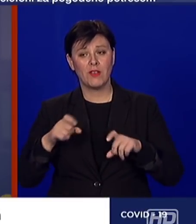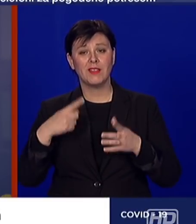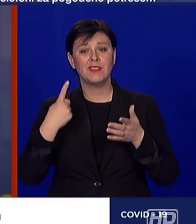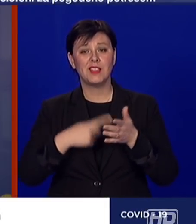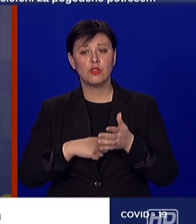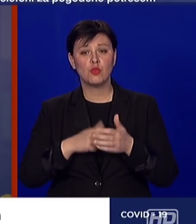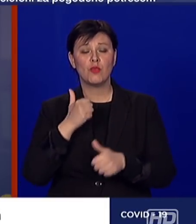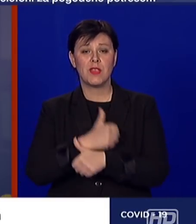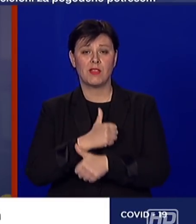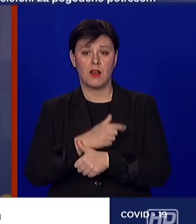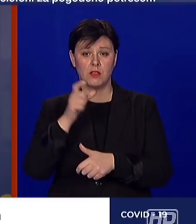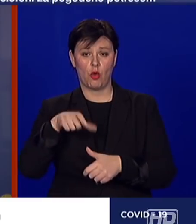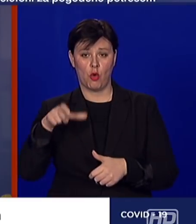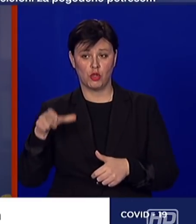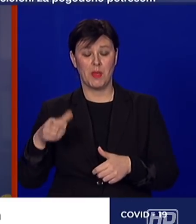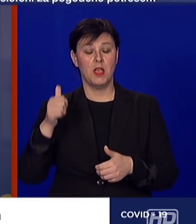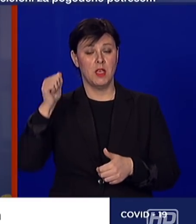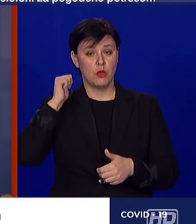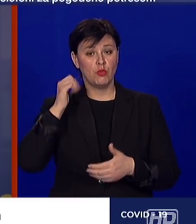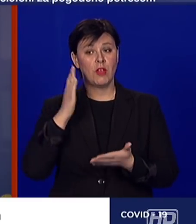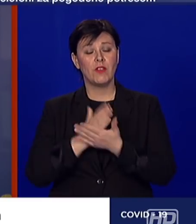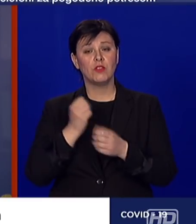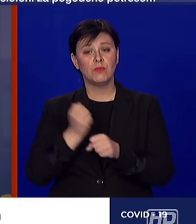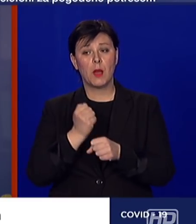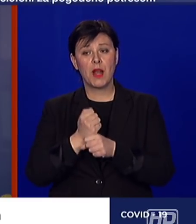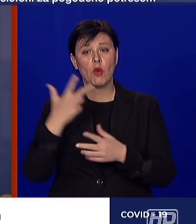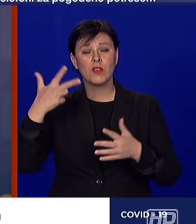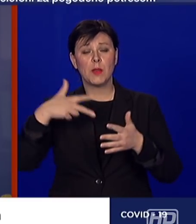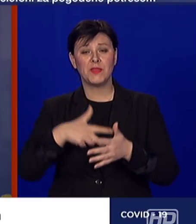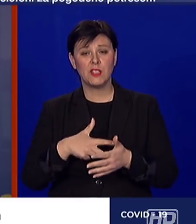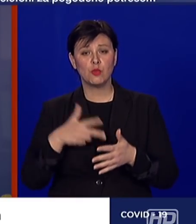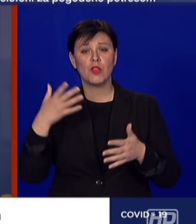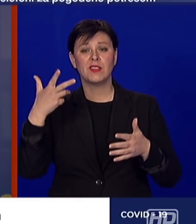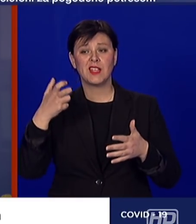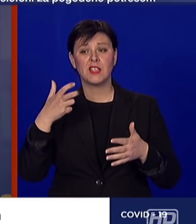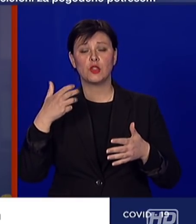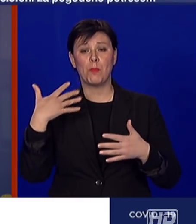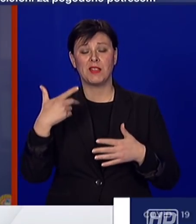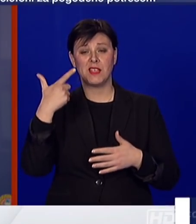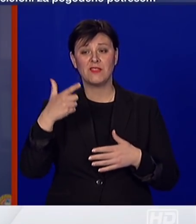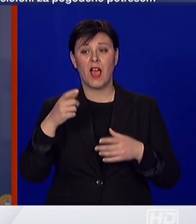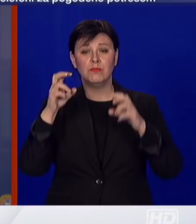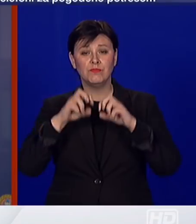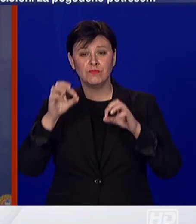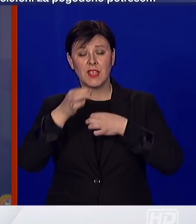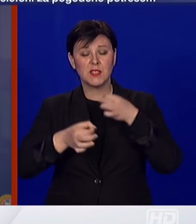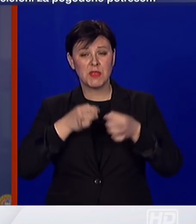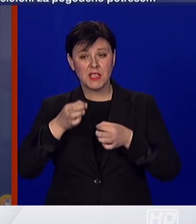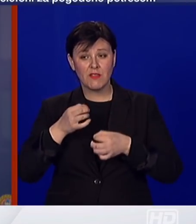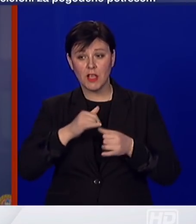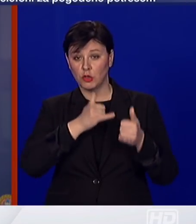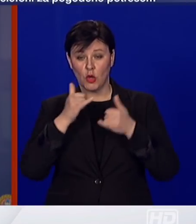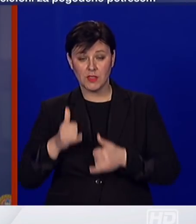osoba. Jučer je učinjeno ukupno 8352 testiranja do sada, od čega jučer